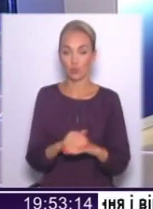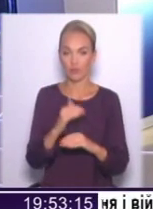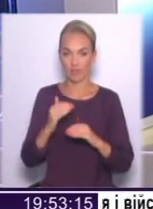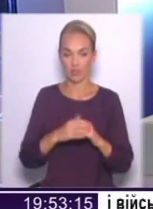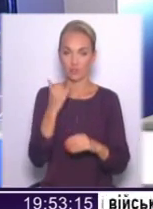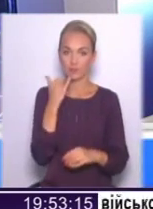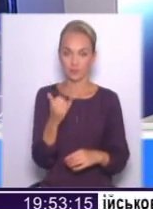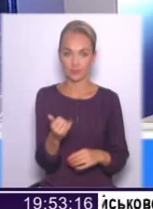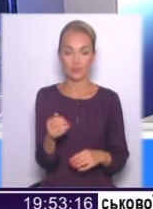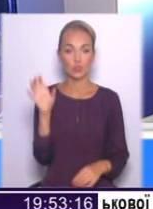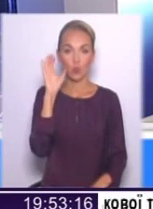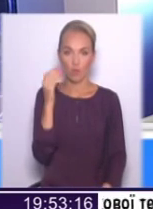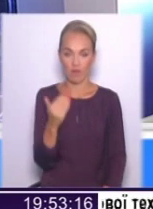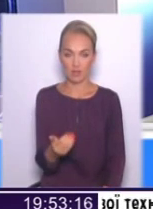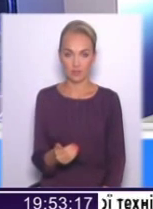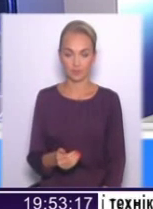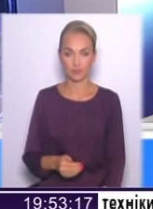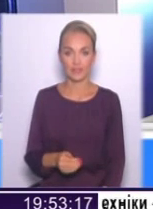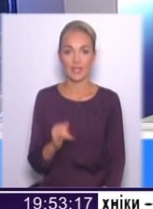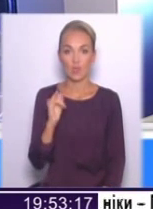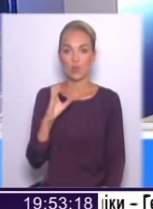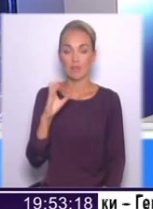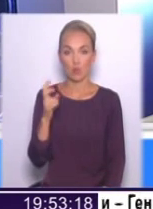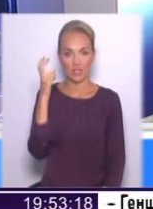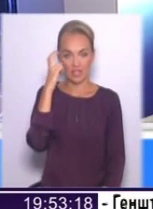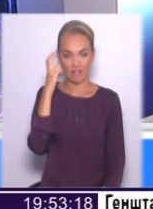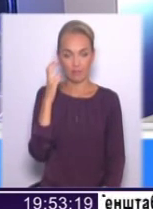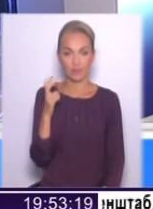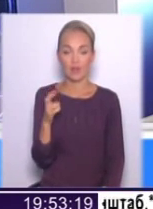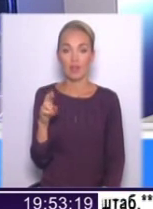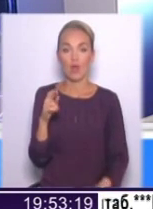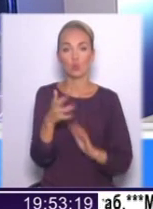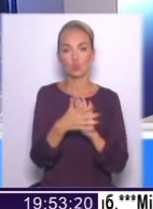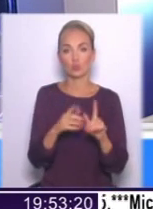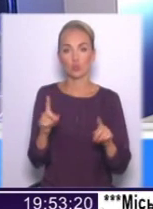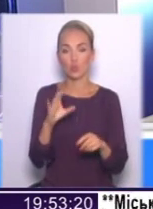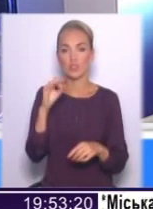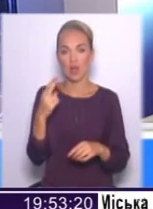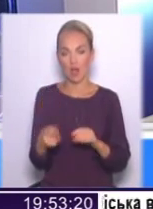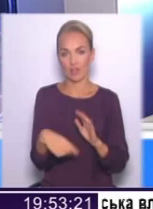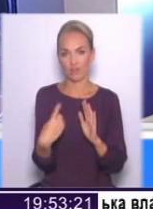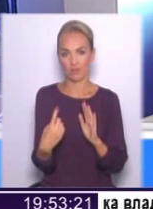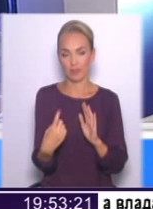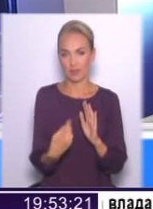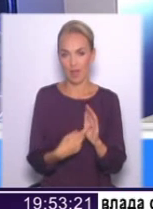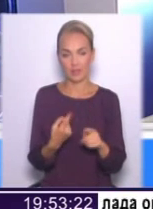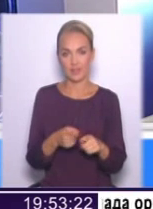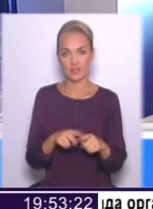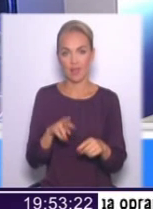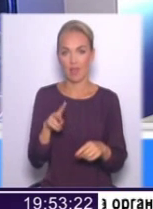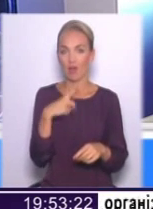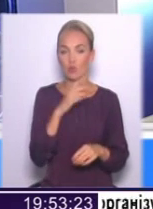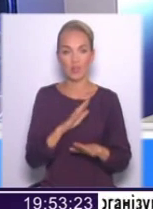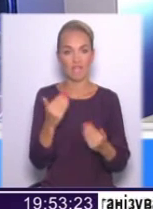Добрий вечір. Слухаємо вас. Єроси Павлевич Київ. Пане Денисенко, я розумію, що соціальні випроси це, як кажуть, не